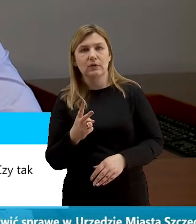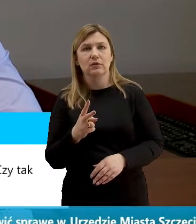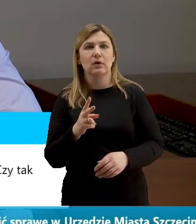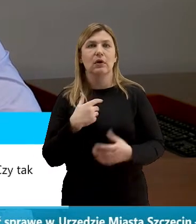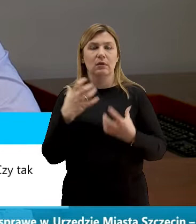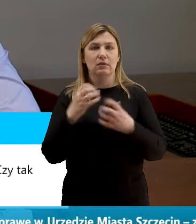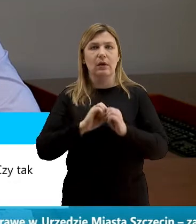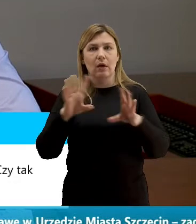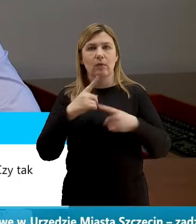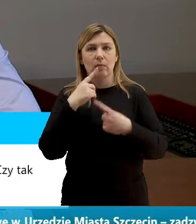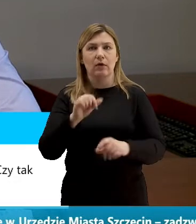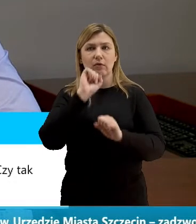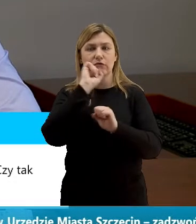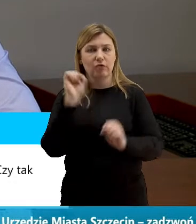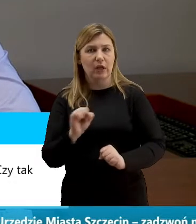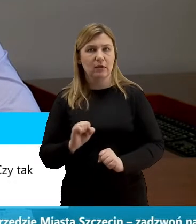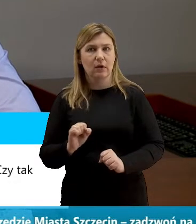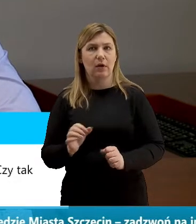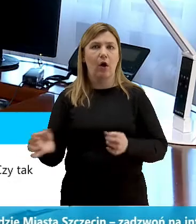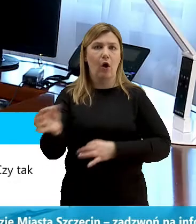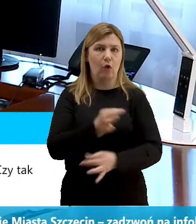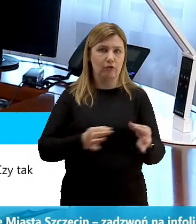żadnych oszczędności